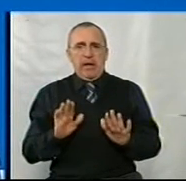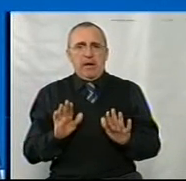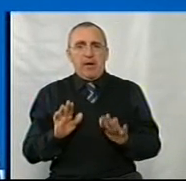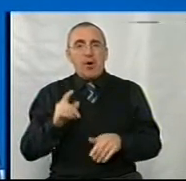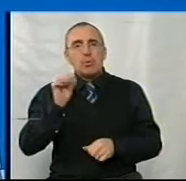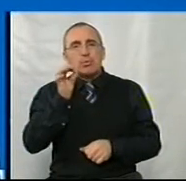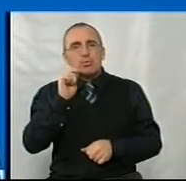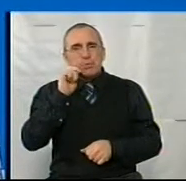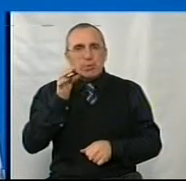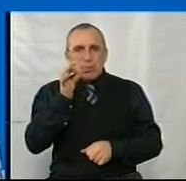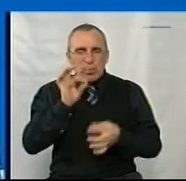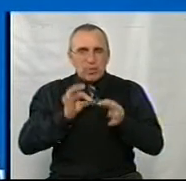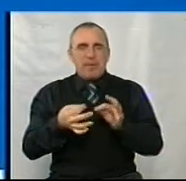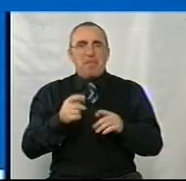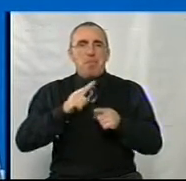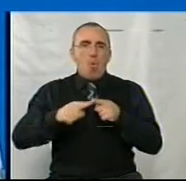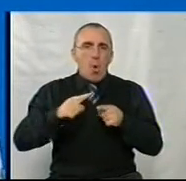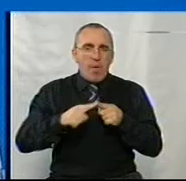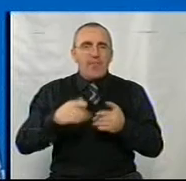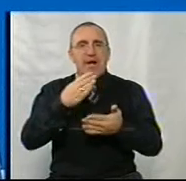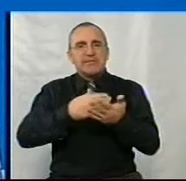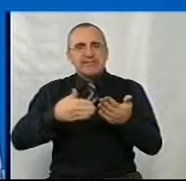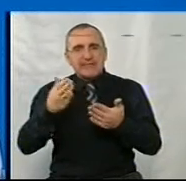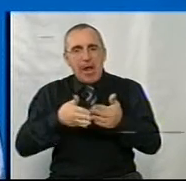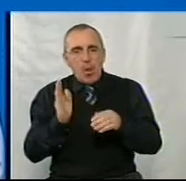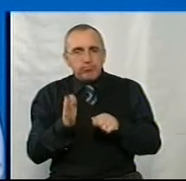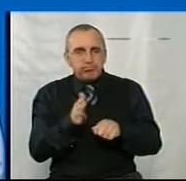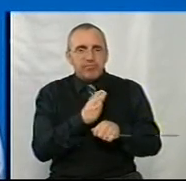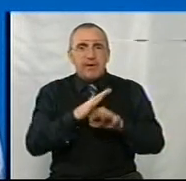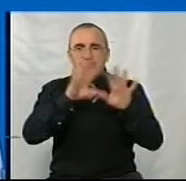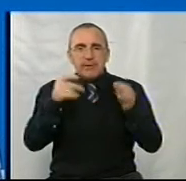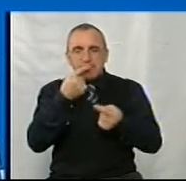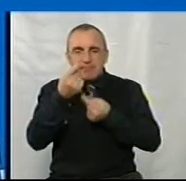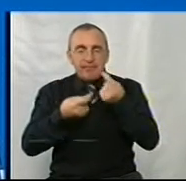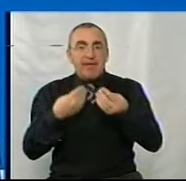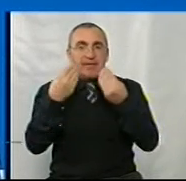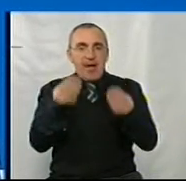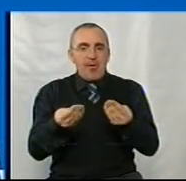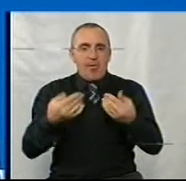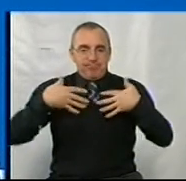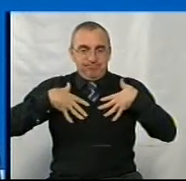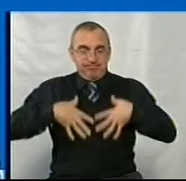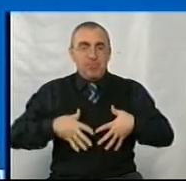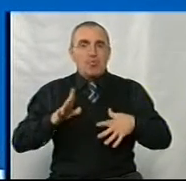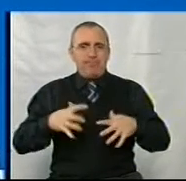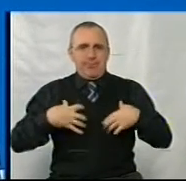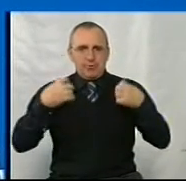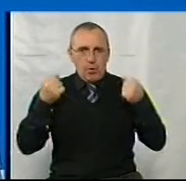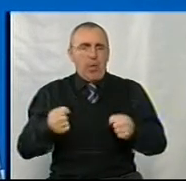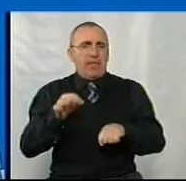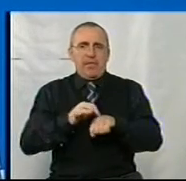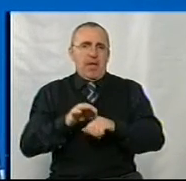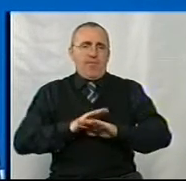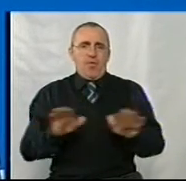цукерки все, і морква, і сало порізано, ці елементи, які давали мікроелементи, щоб ми були здорові і не хворіли,